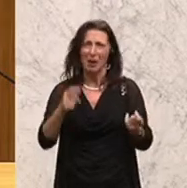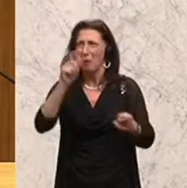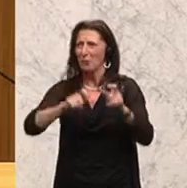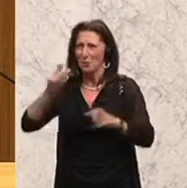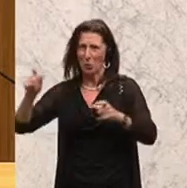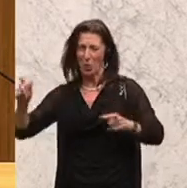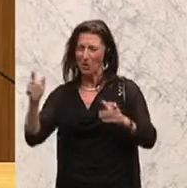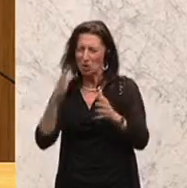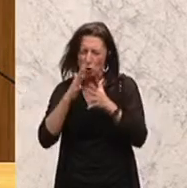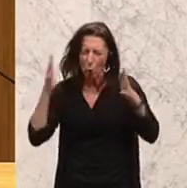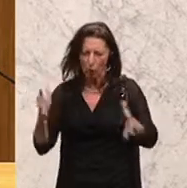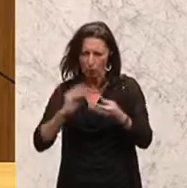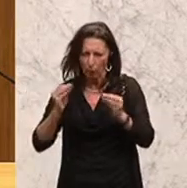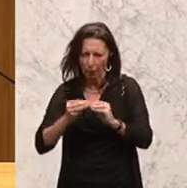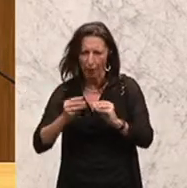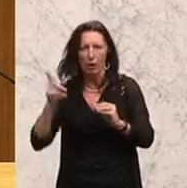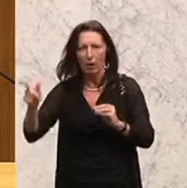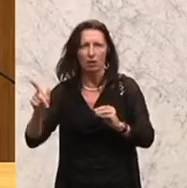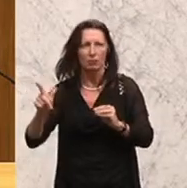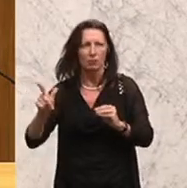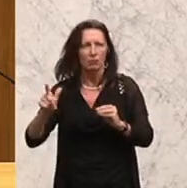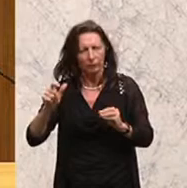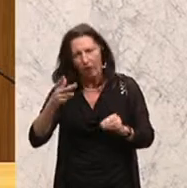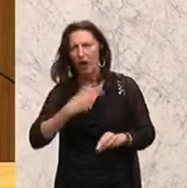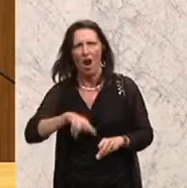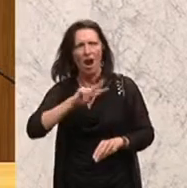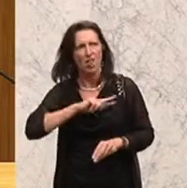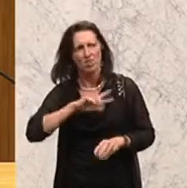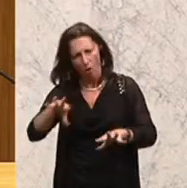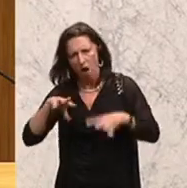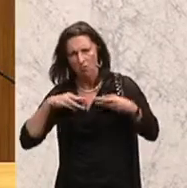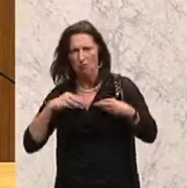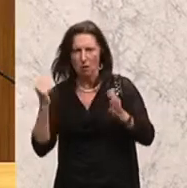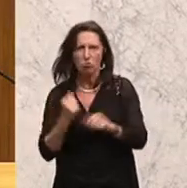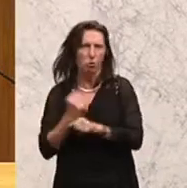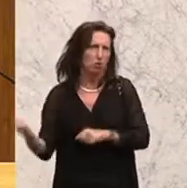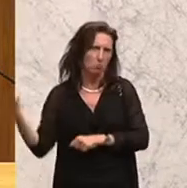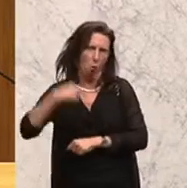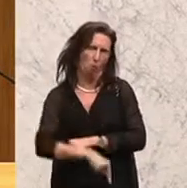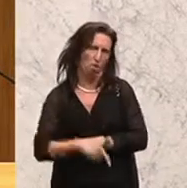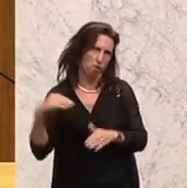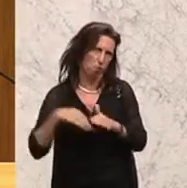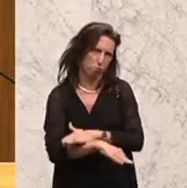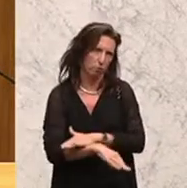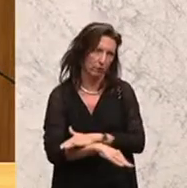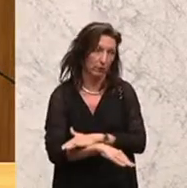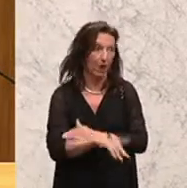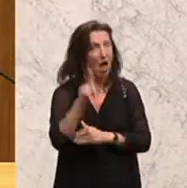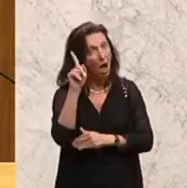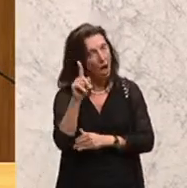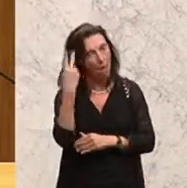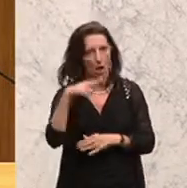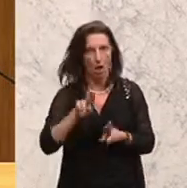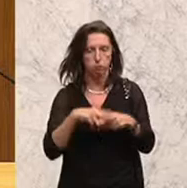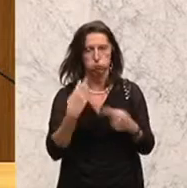Und jetzt ist die Frage, was ist zu tun? Ich habe auch nicht die Patentlösungen auf alles. Nur eines ist klar, wir müssen, Herr Bundeskanzler,